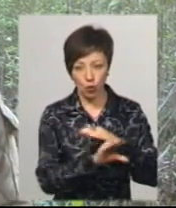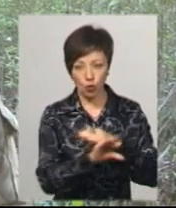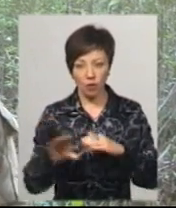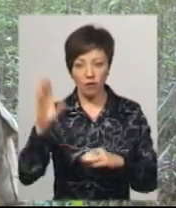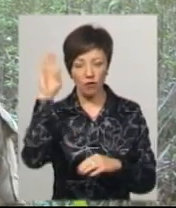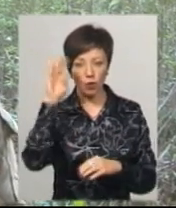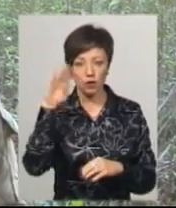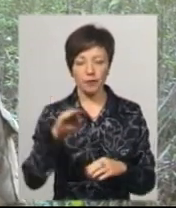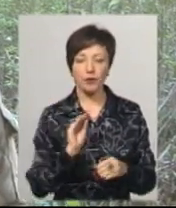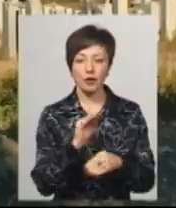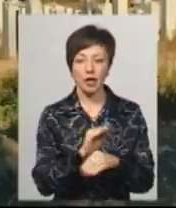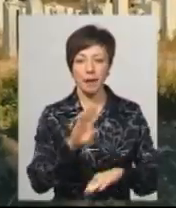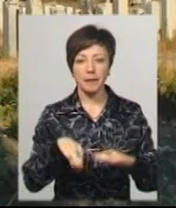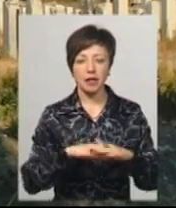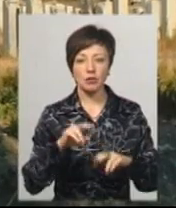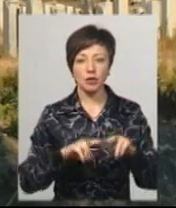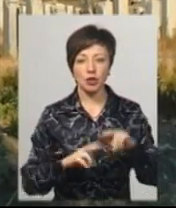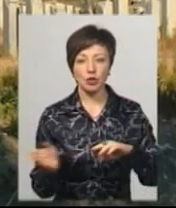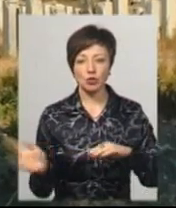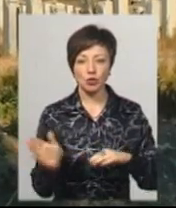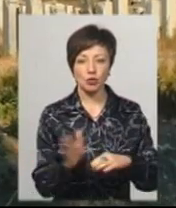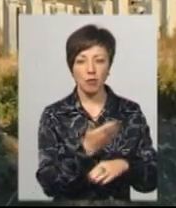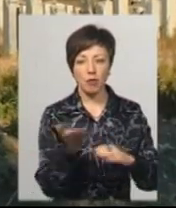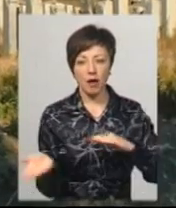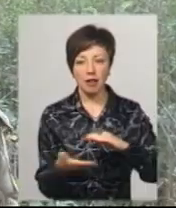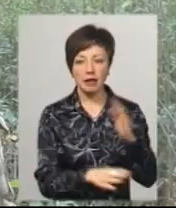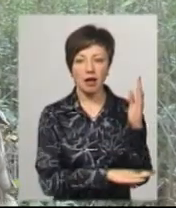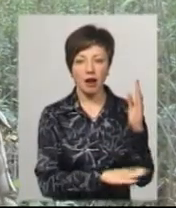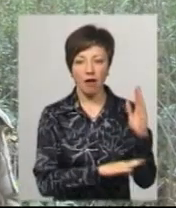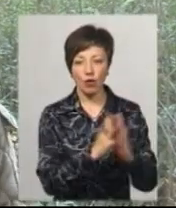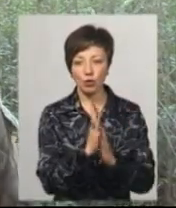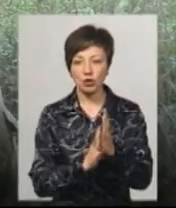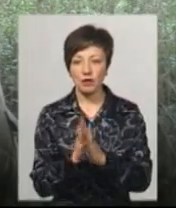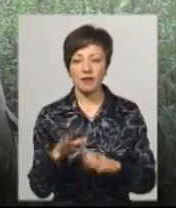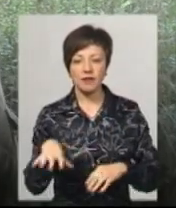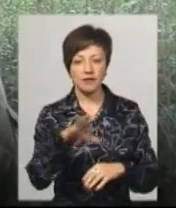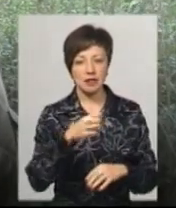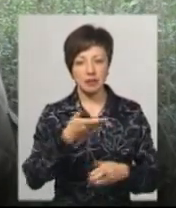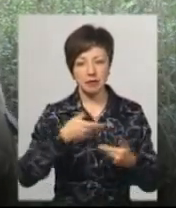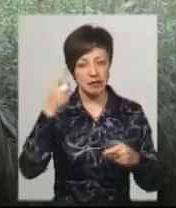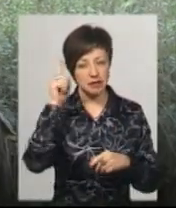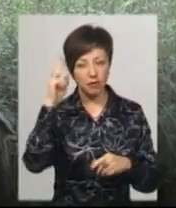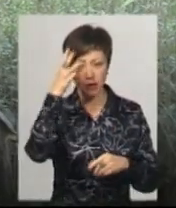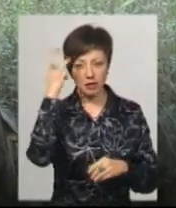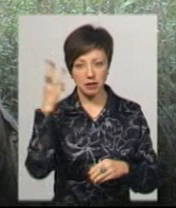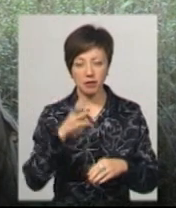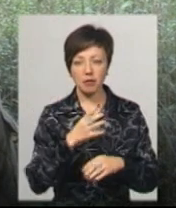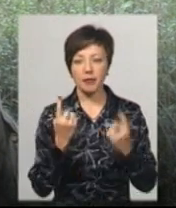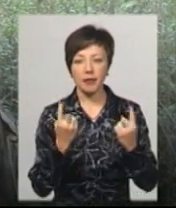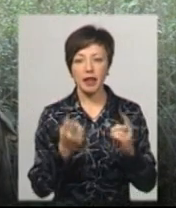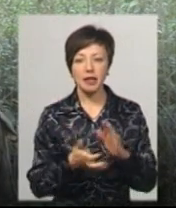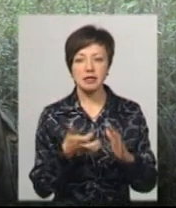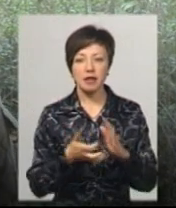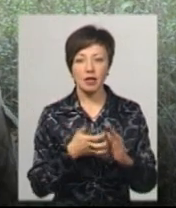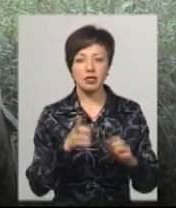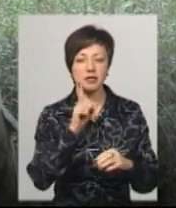Світлана Русіна додає, під будівництво зрубали велику кількість дерев та кущів. Ми всі знаємо, що в Хмельницькому велика настача зелених